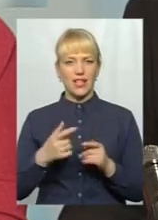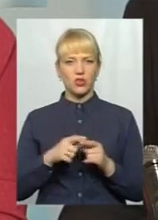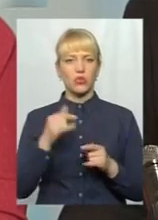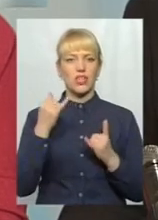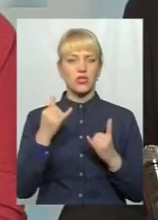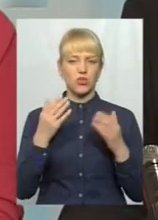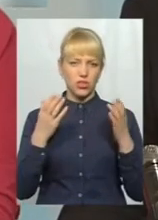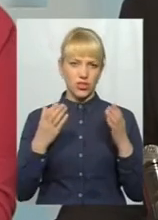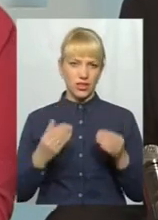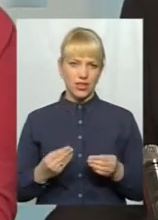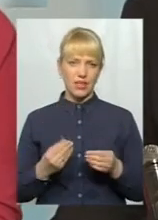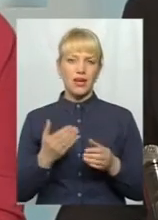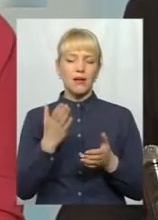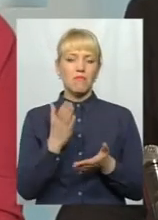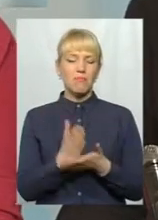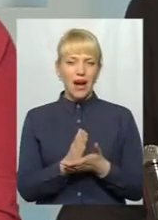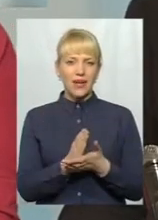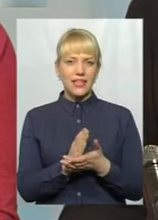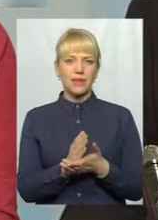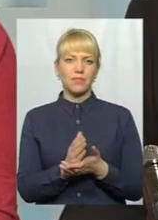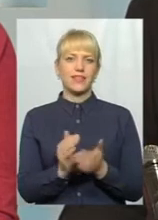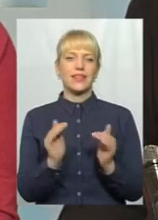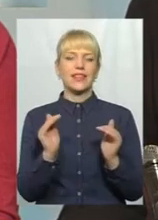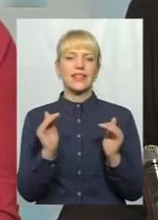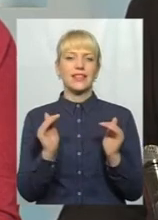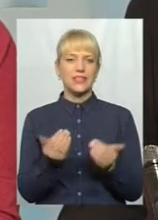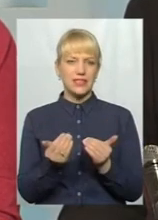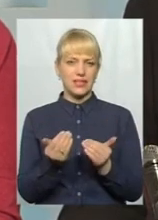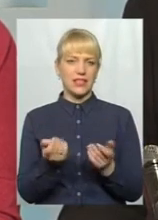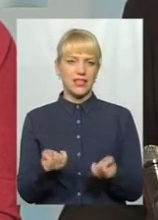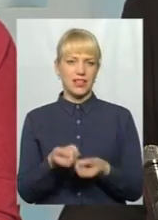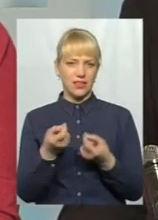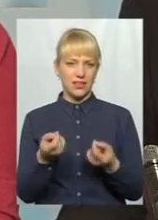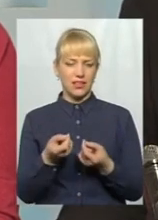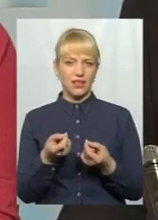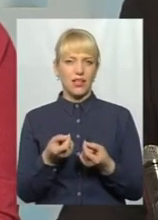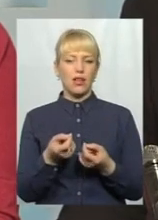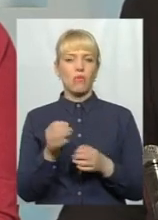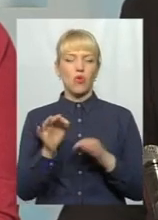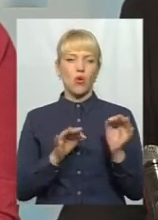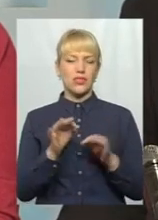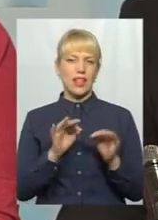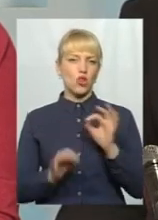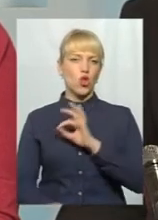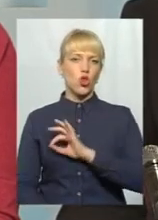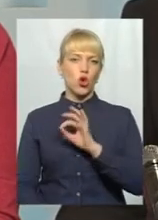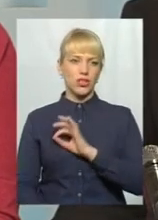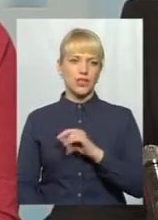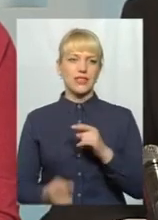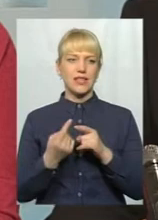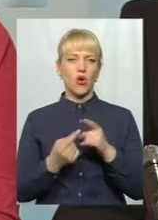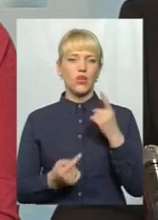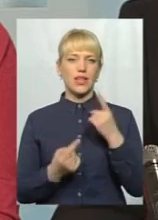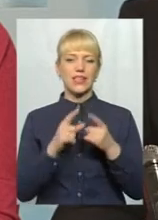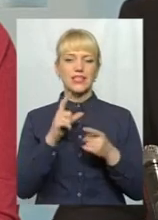на сьогоднішній день має дуже низький, і навіть в Україні, процент дохідності. Це одна із галузей, який